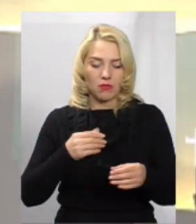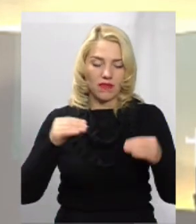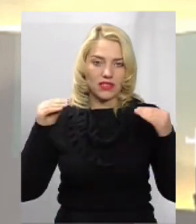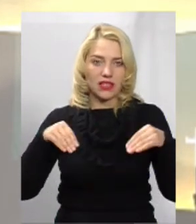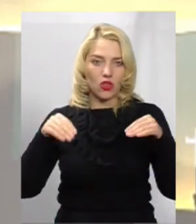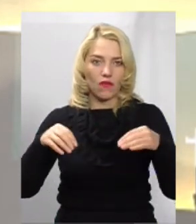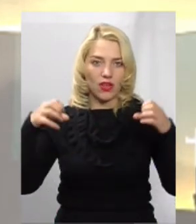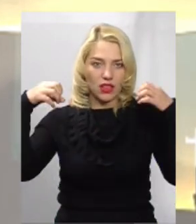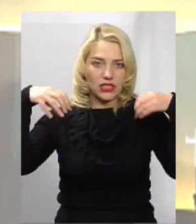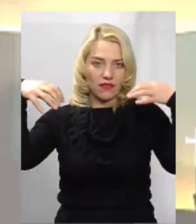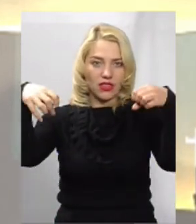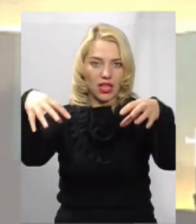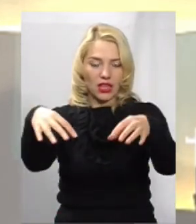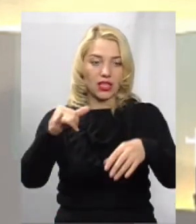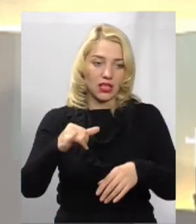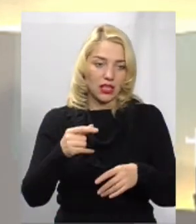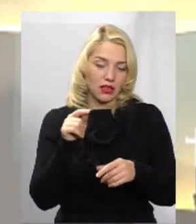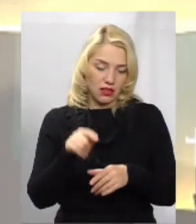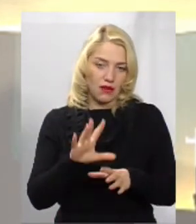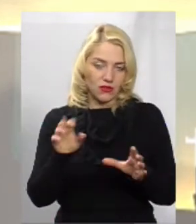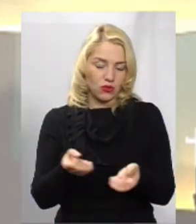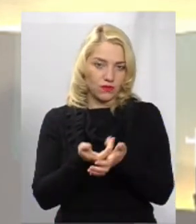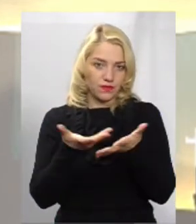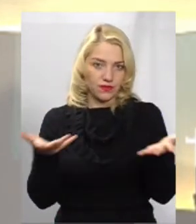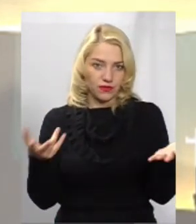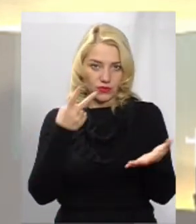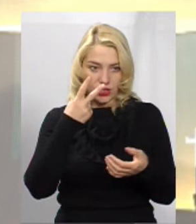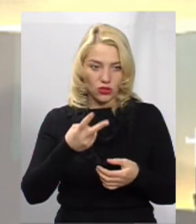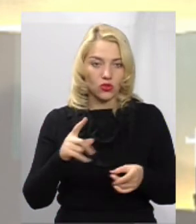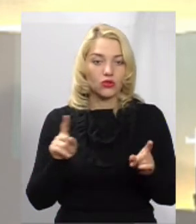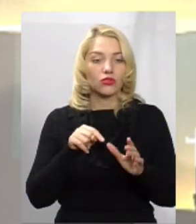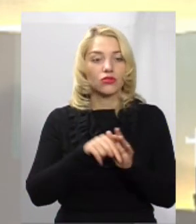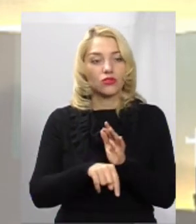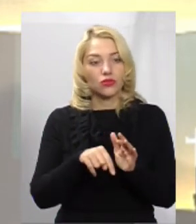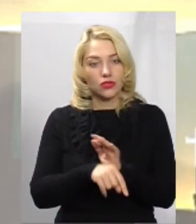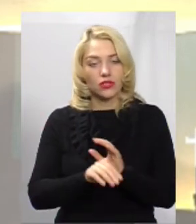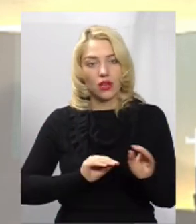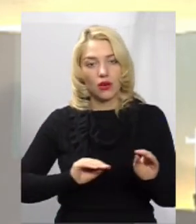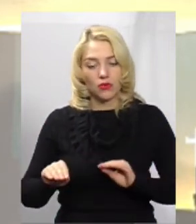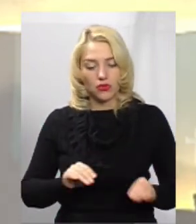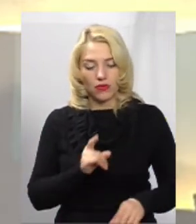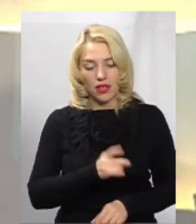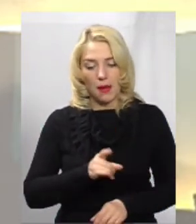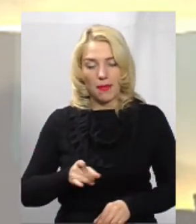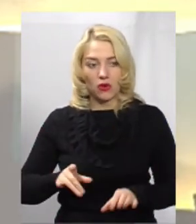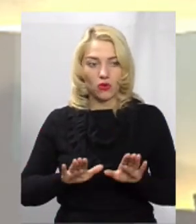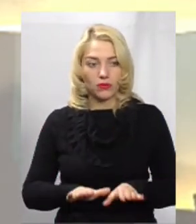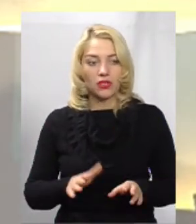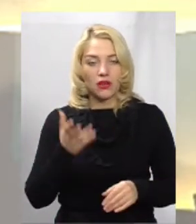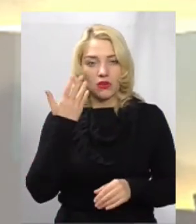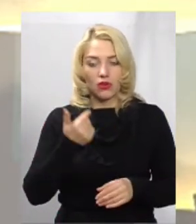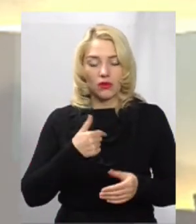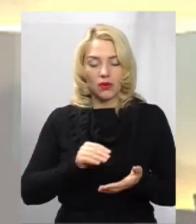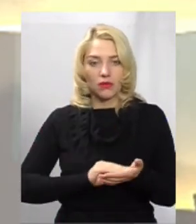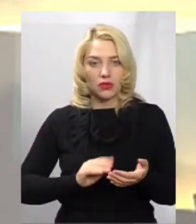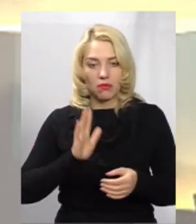світильники. І, в принципі, там вже добре вид. Що стосується облаштування паркомість, коли ми пишемо